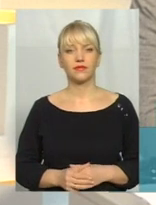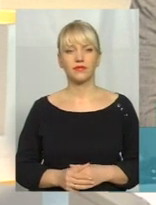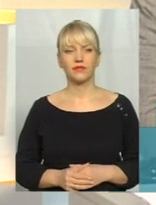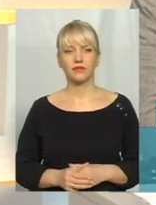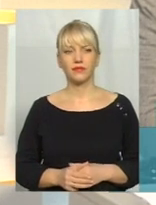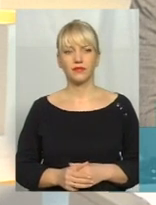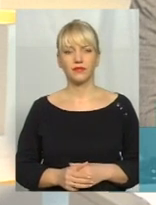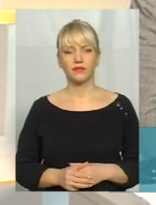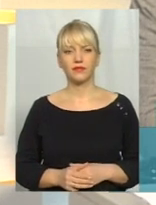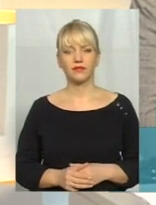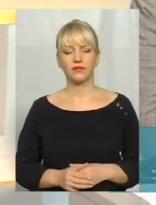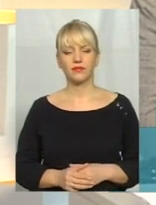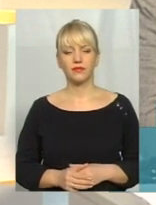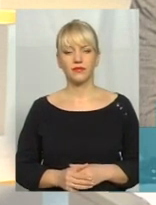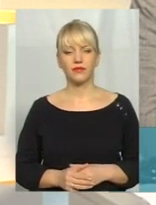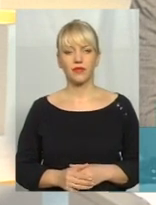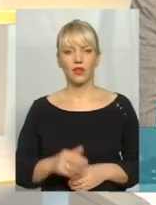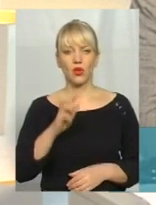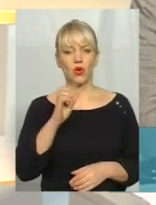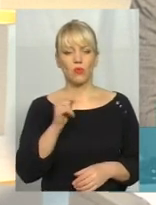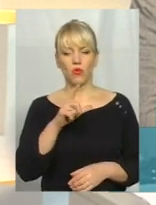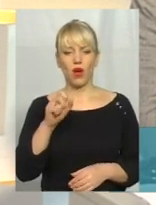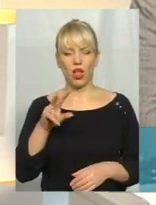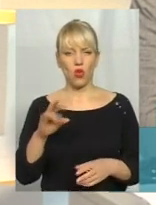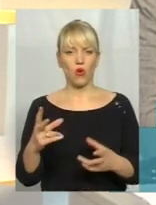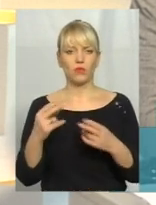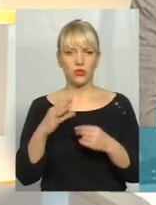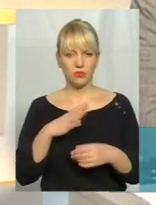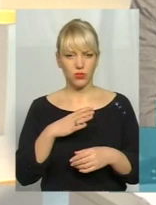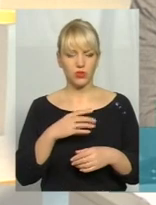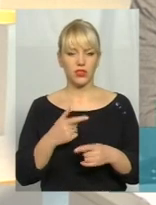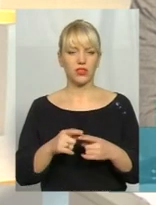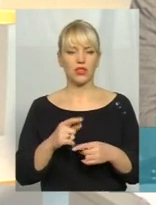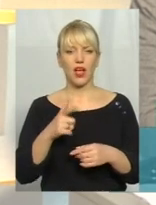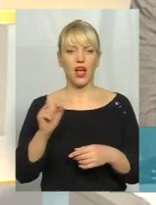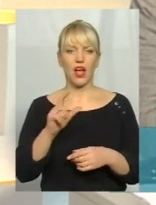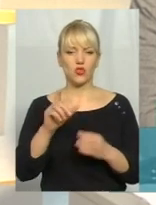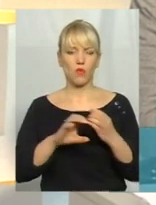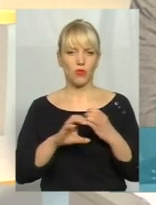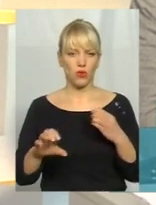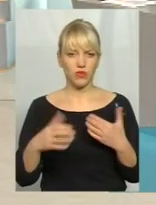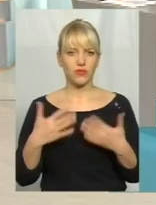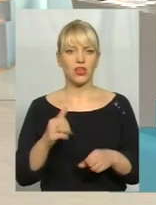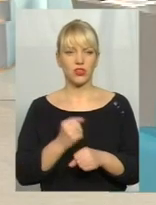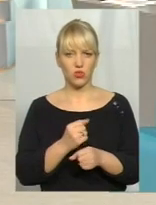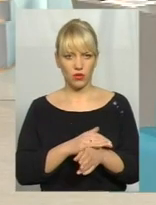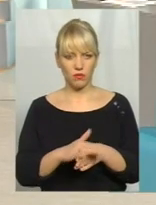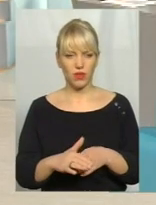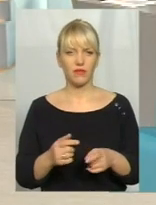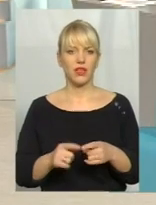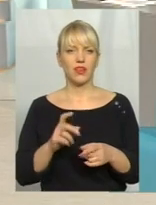І тут Бухан обіщав нам, вже зробив газопровід там, вже камери